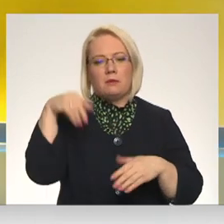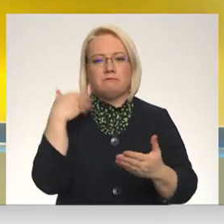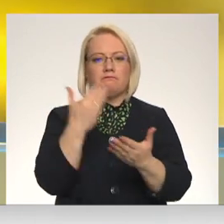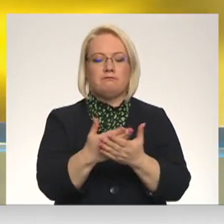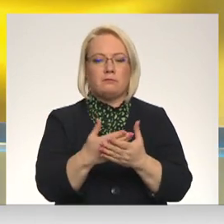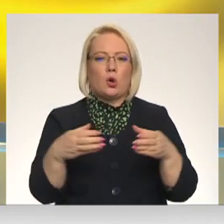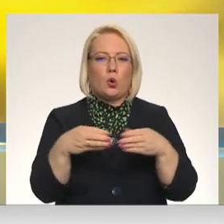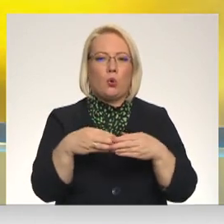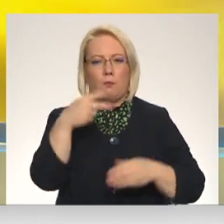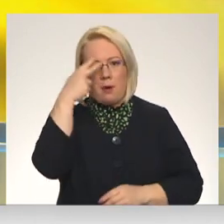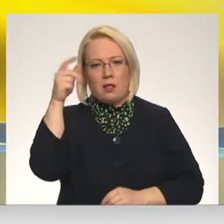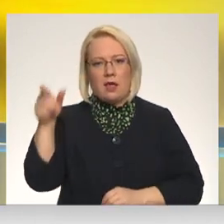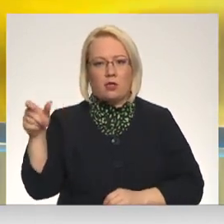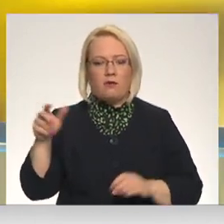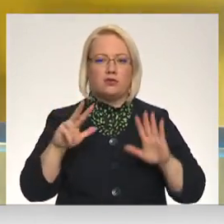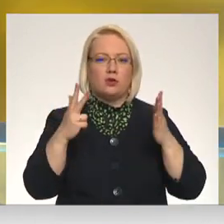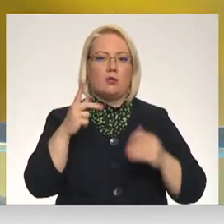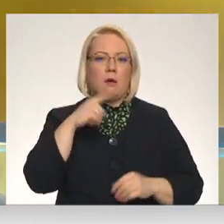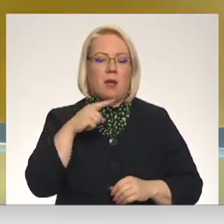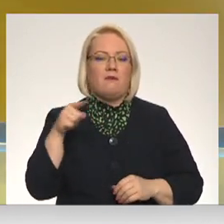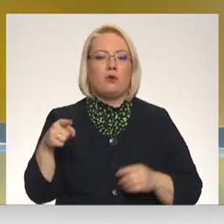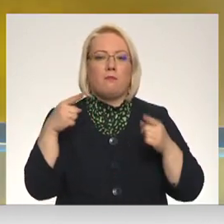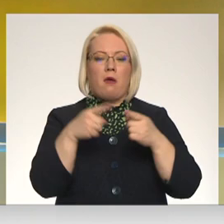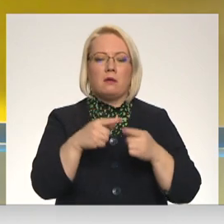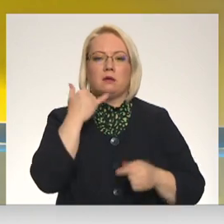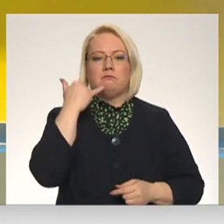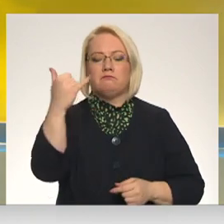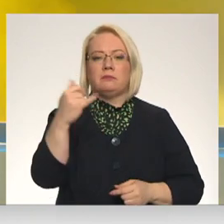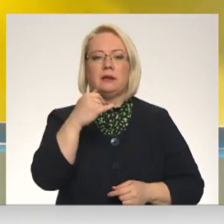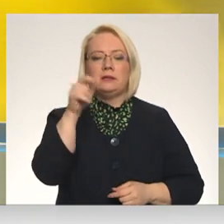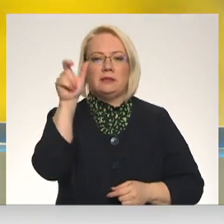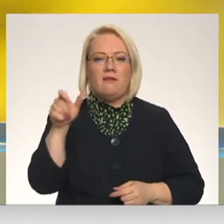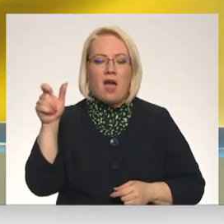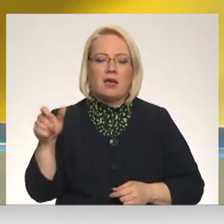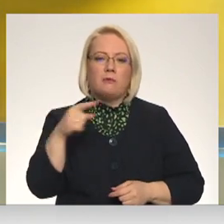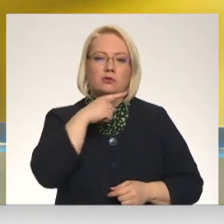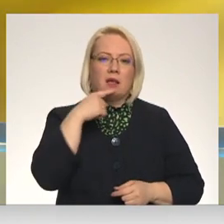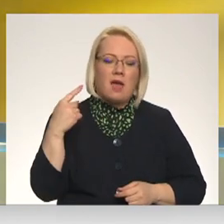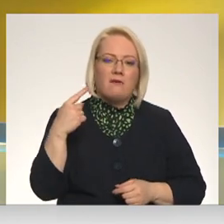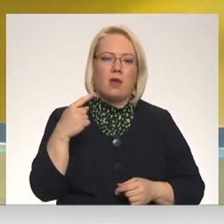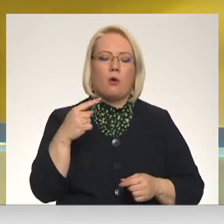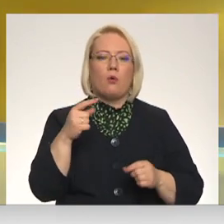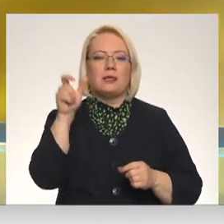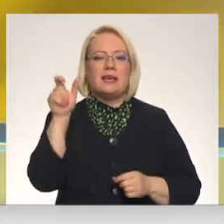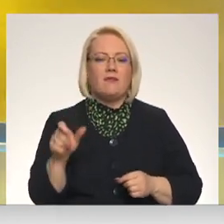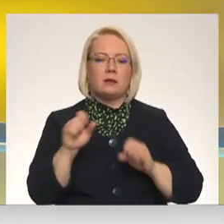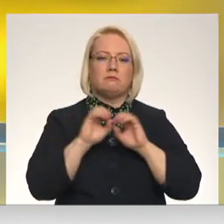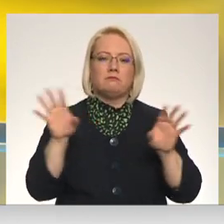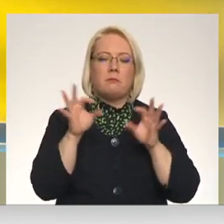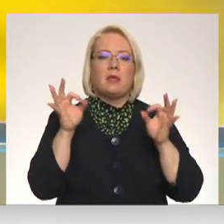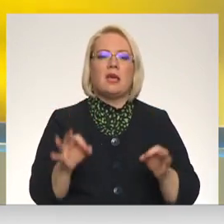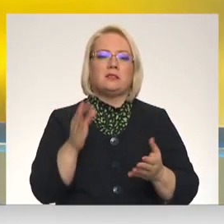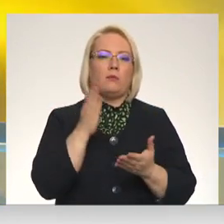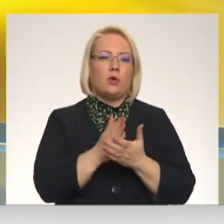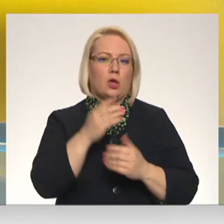Lietuviešu 8. martā. Tas mērķis zvanīt cilvēkiem uz Krieviju un cilvēcīgi pastāstīt par patiesajiem notikumiem Ukrainā.